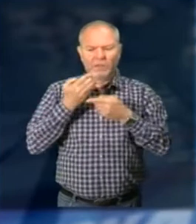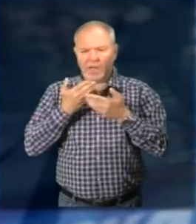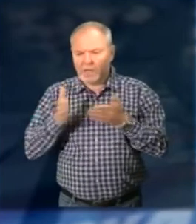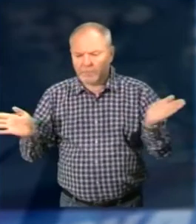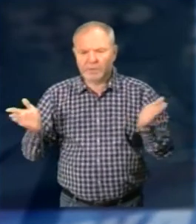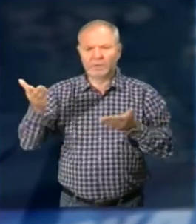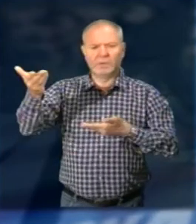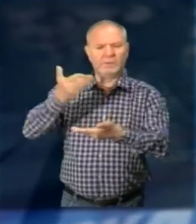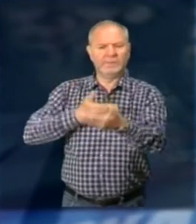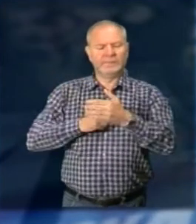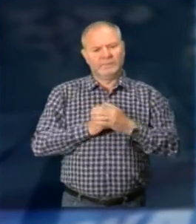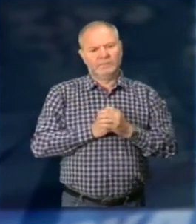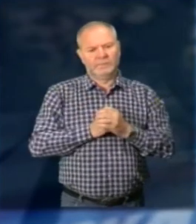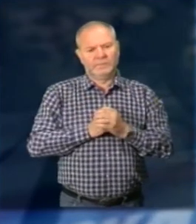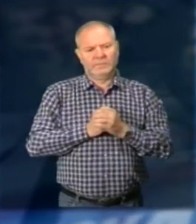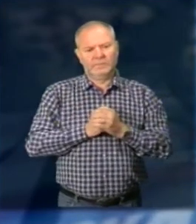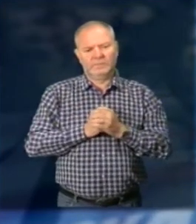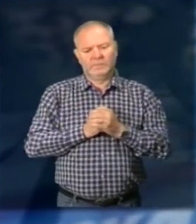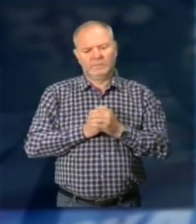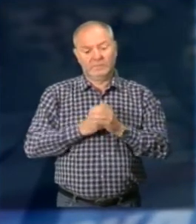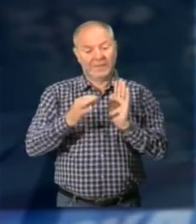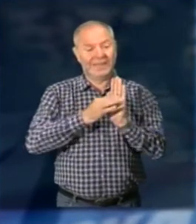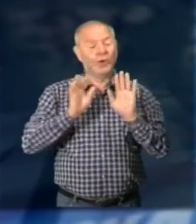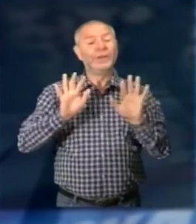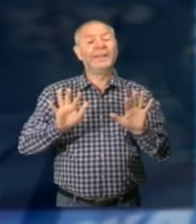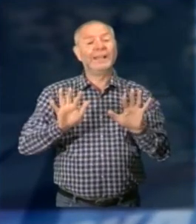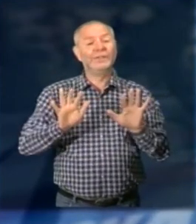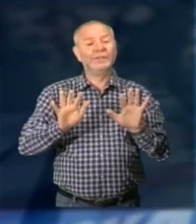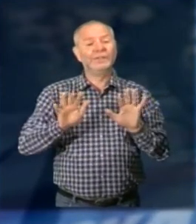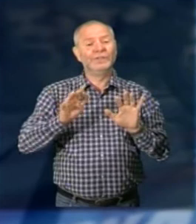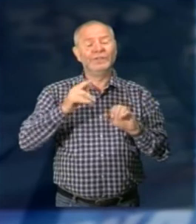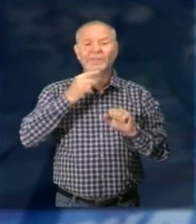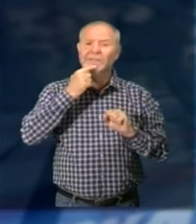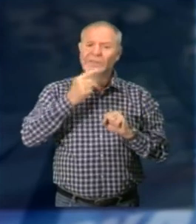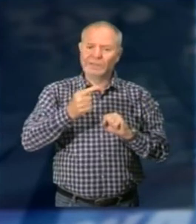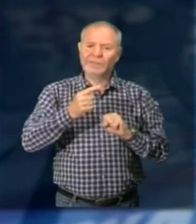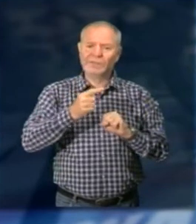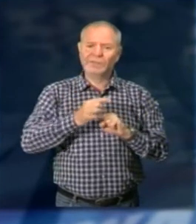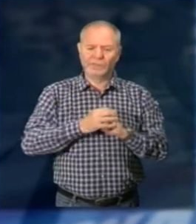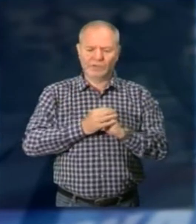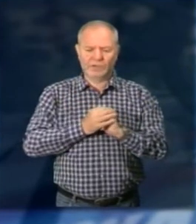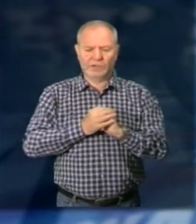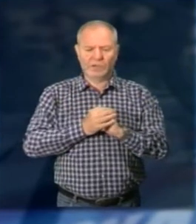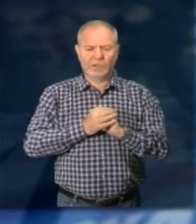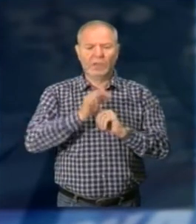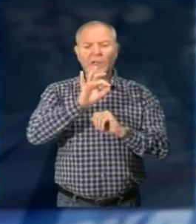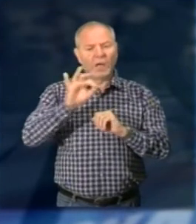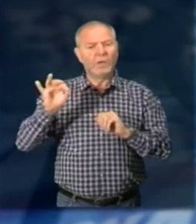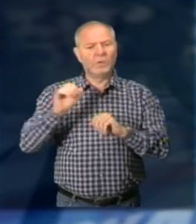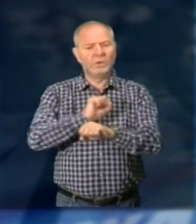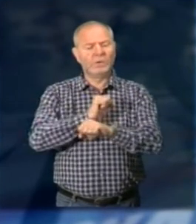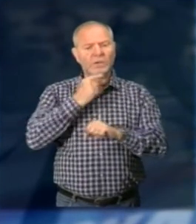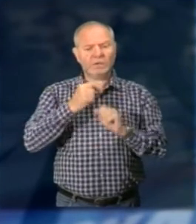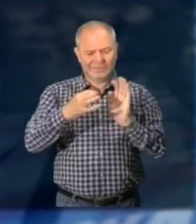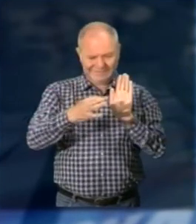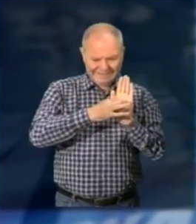legge nel discorso Si ricorda l'articolo 10 attraverso il quale i padri costituenti, molti dei quali freschi della condizione di esule Decisero